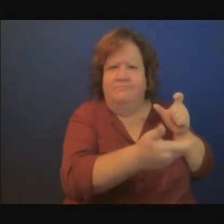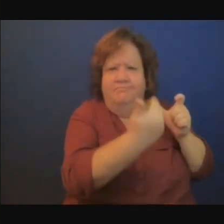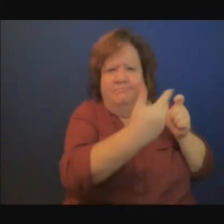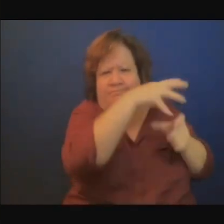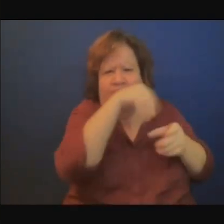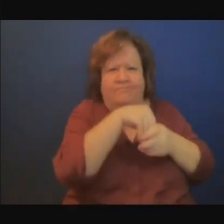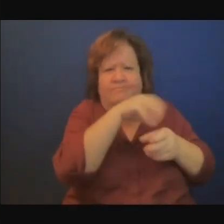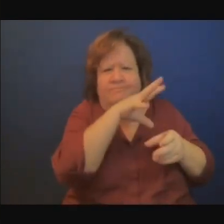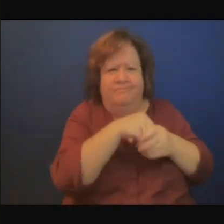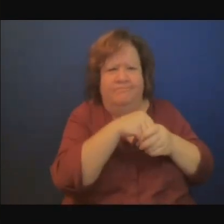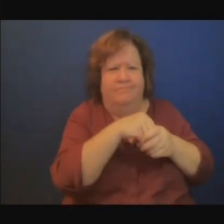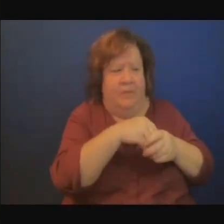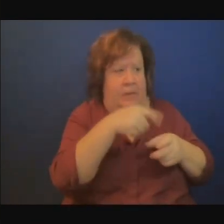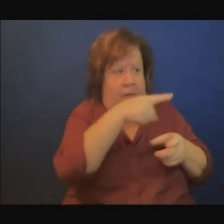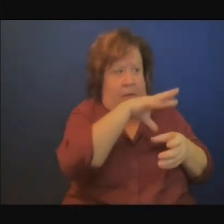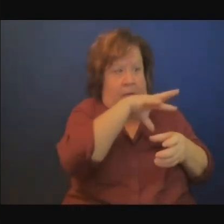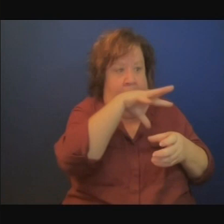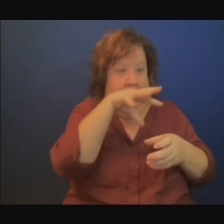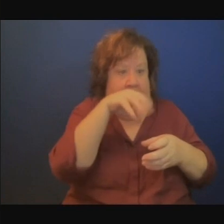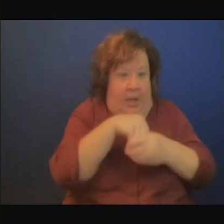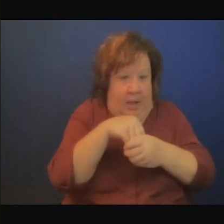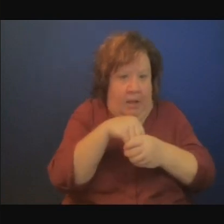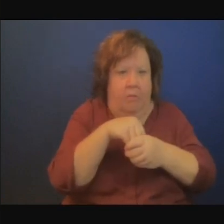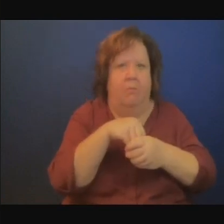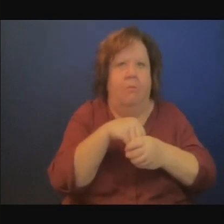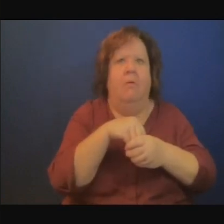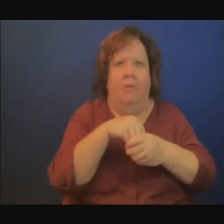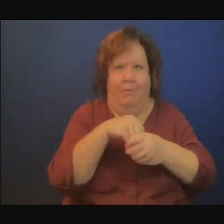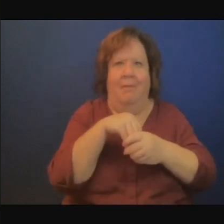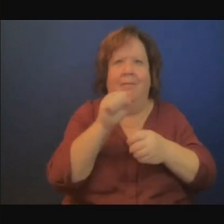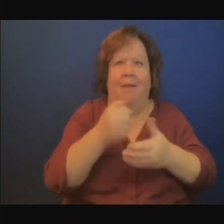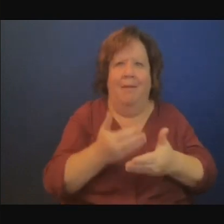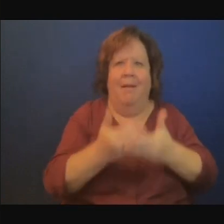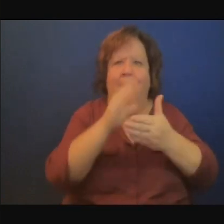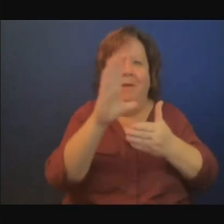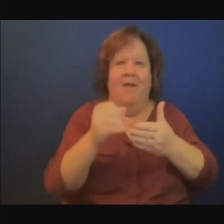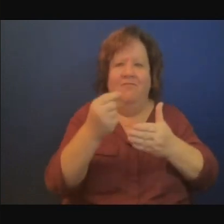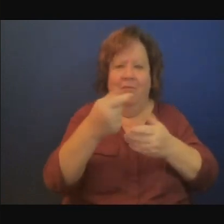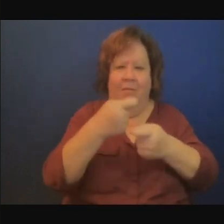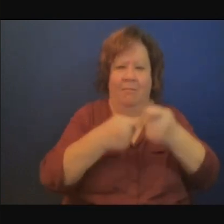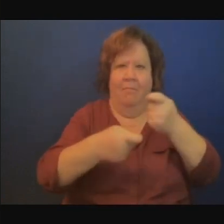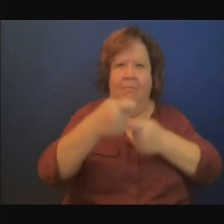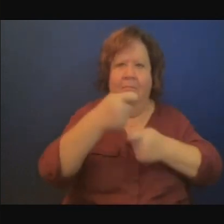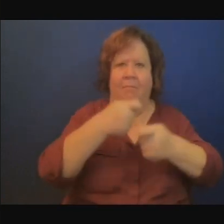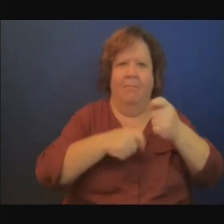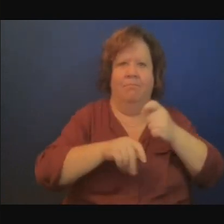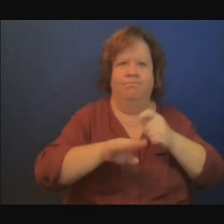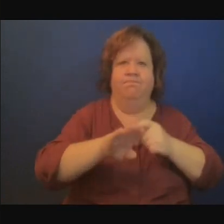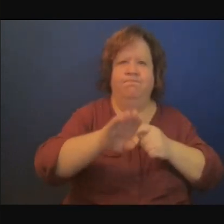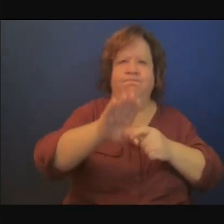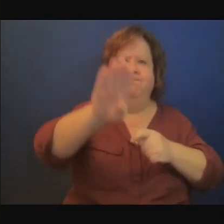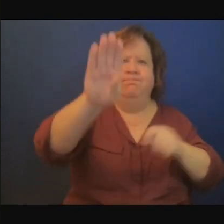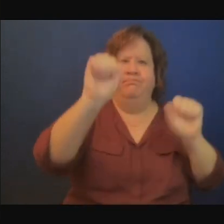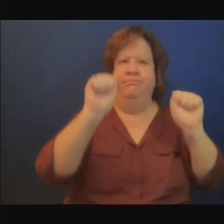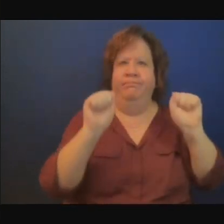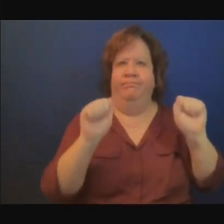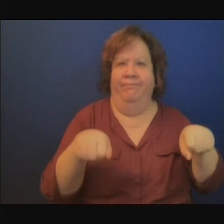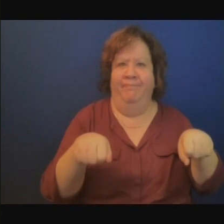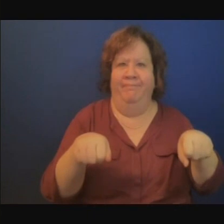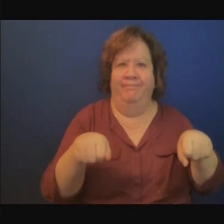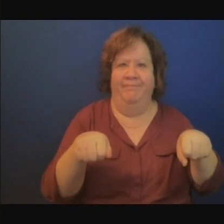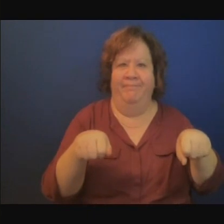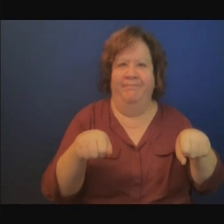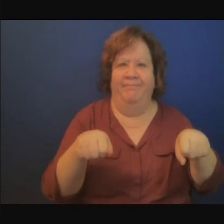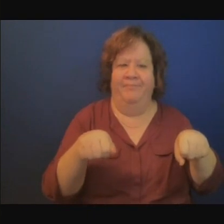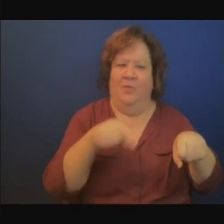changement climatique vient avec beaucoup d'opportunités quand on identifie des options d'atténuation ou d'adaptation ce sont aussi des